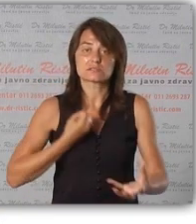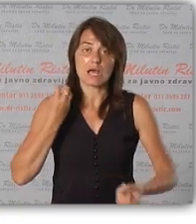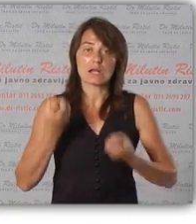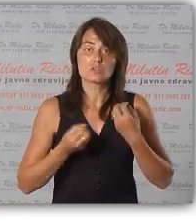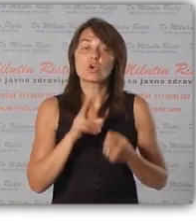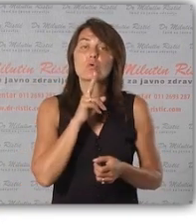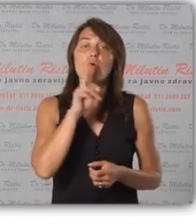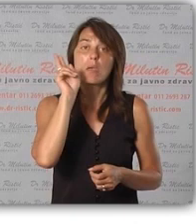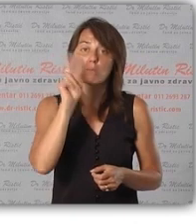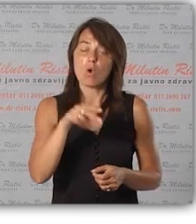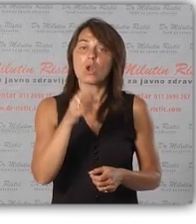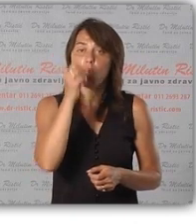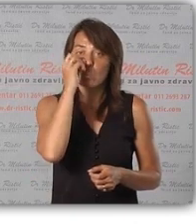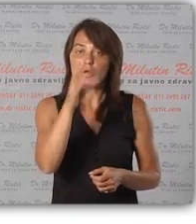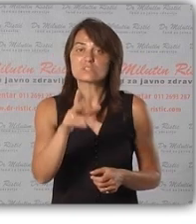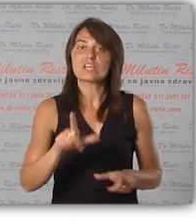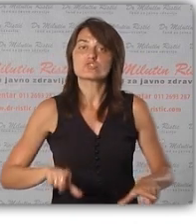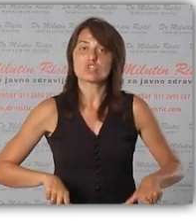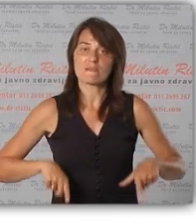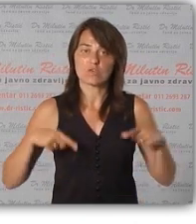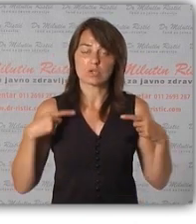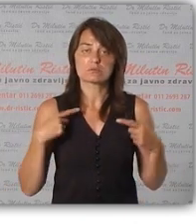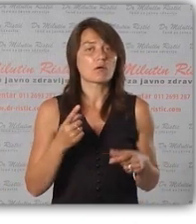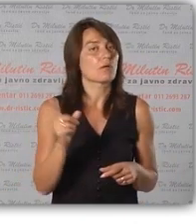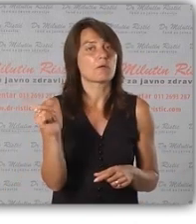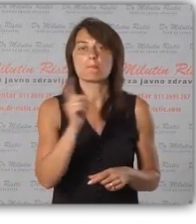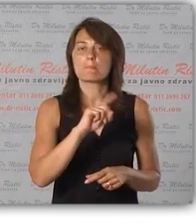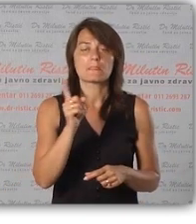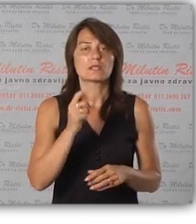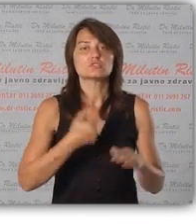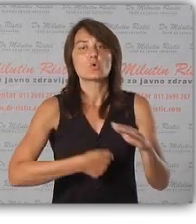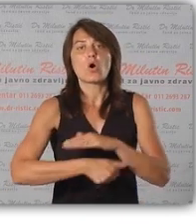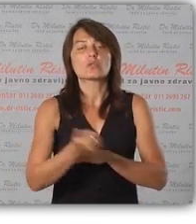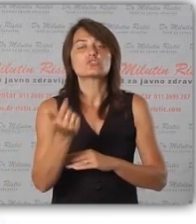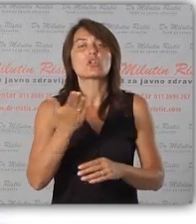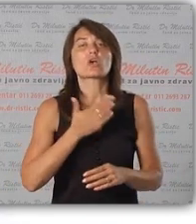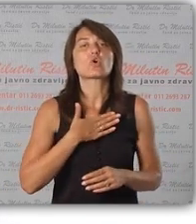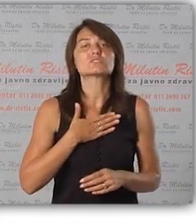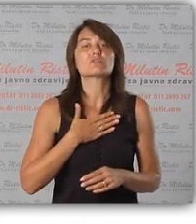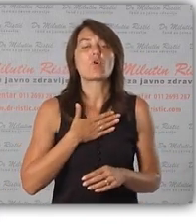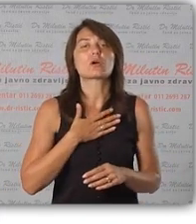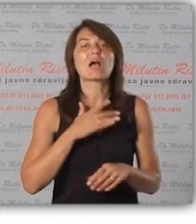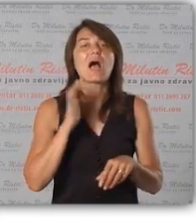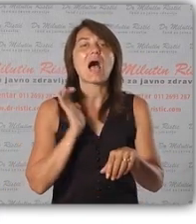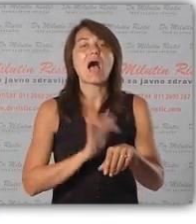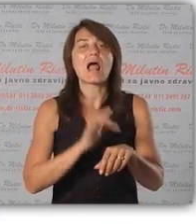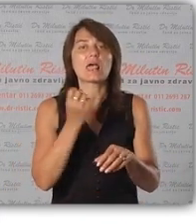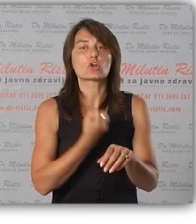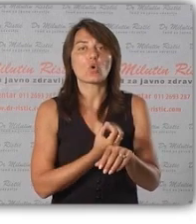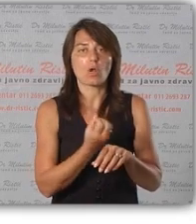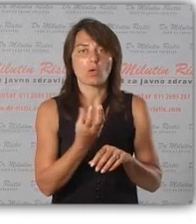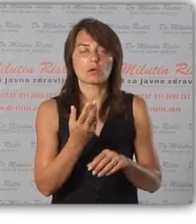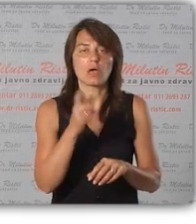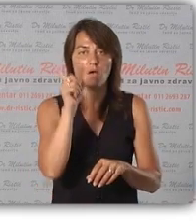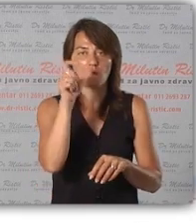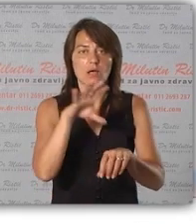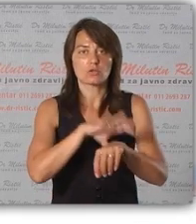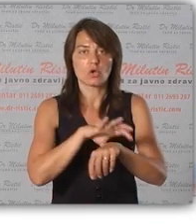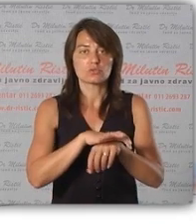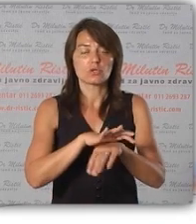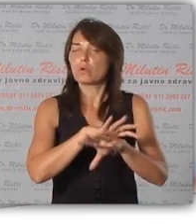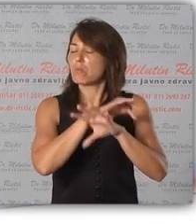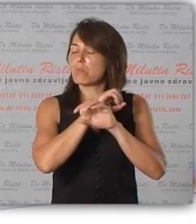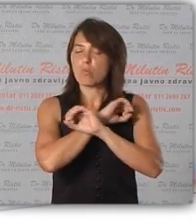ozbiljne alergijske reakcije, koje su mogli da im ugroze život, nisu otišle kod svog alergologa